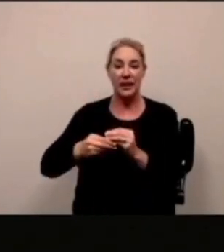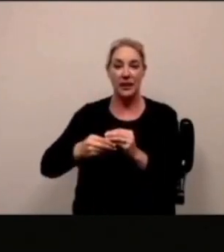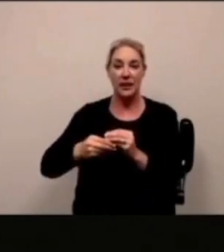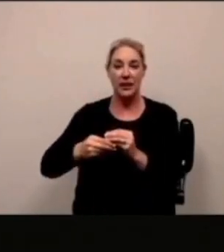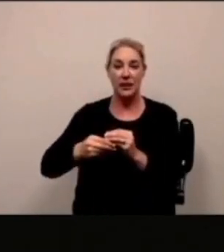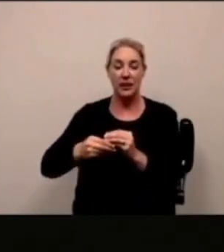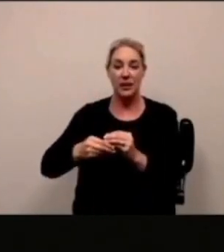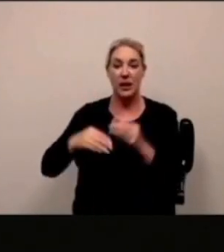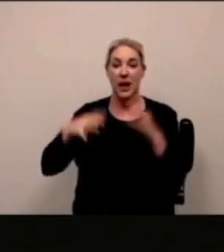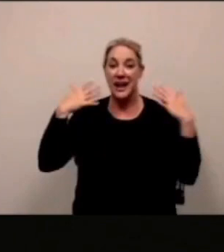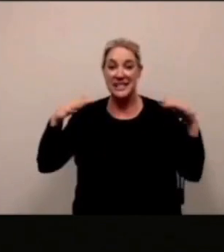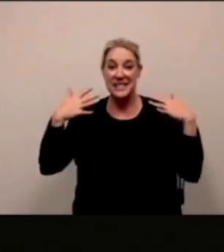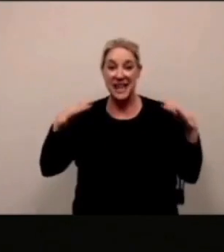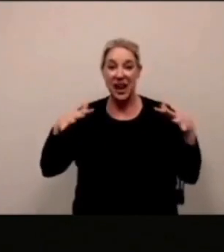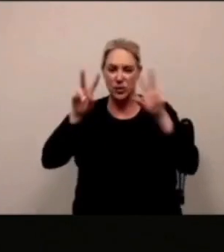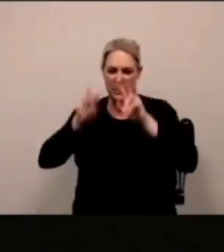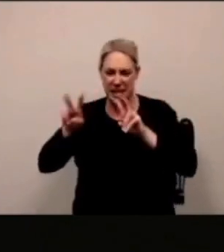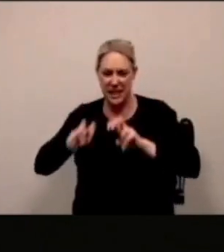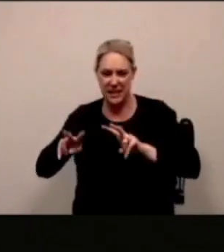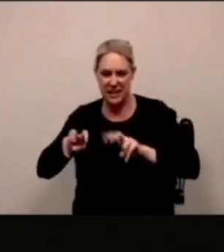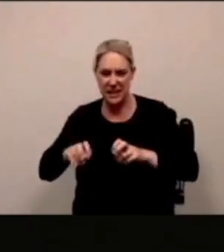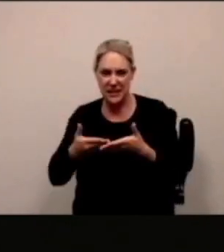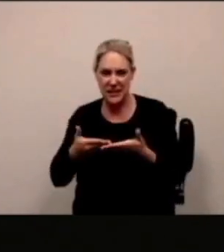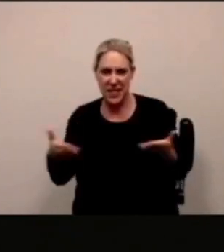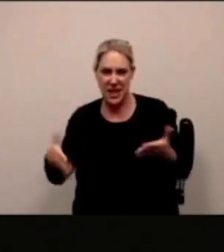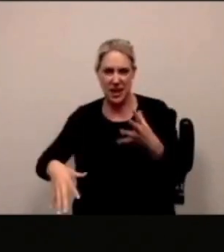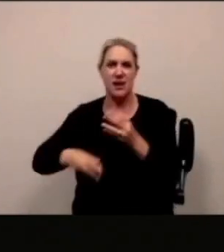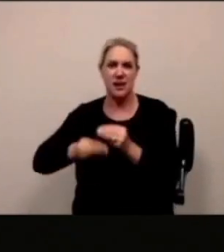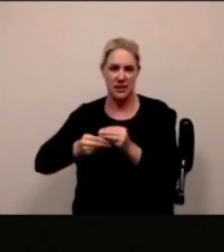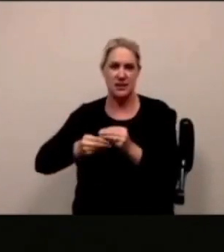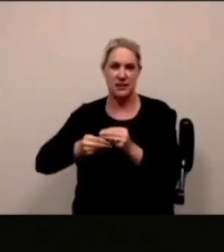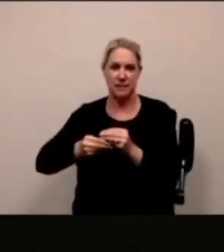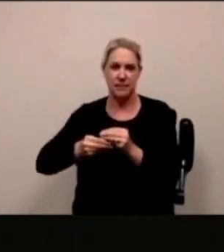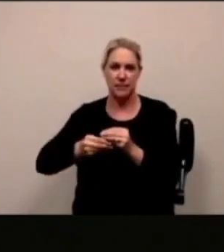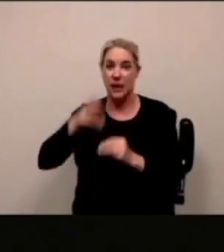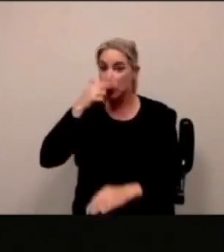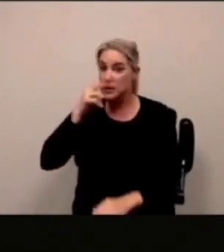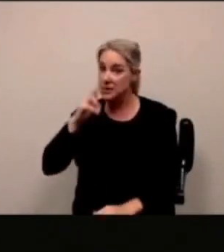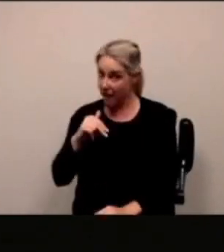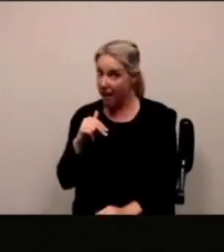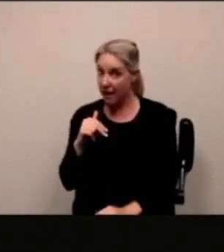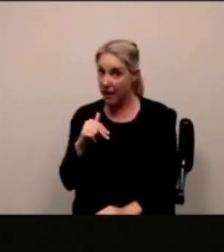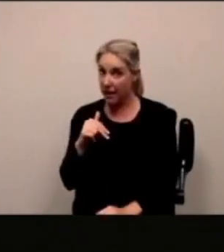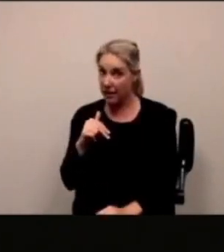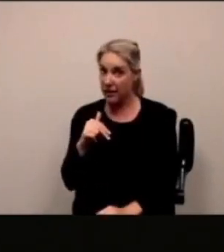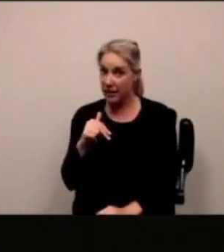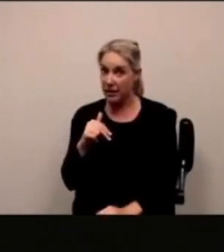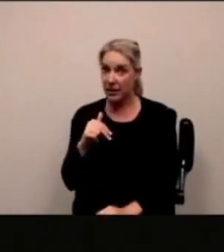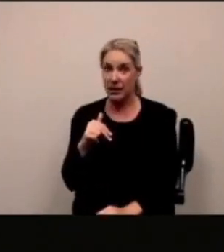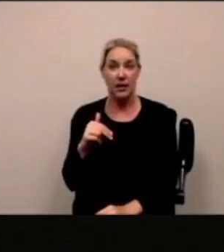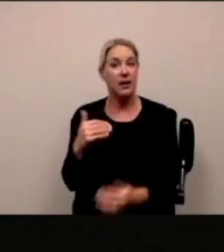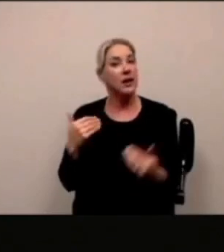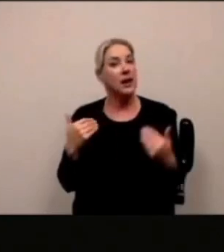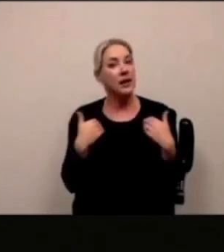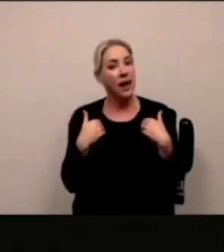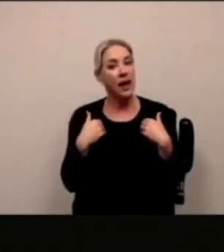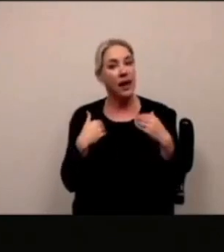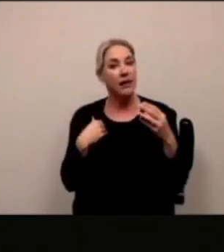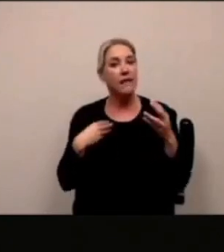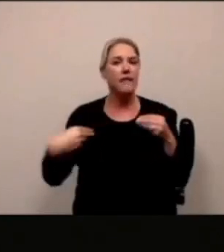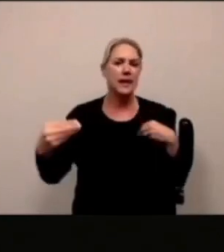io ho lavorato in un'estensione come una sintesi